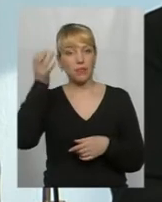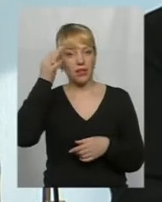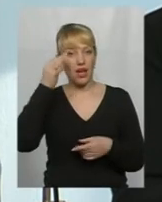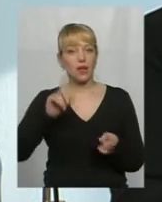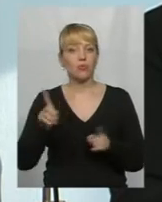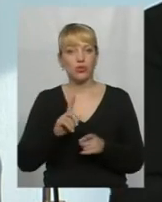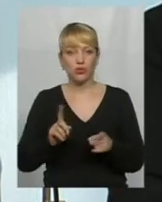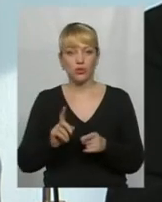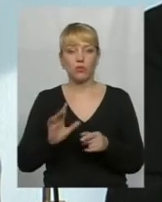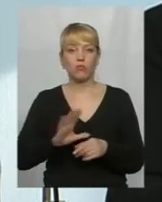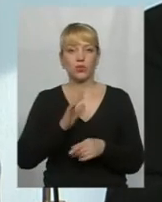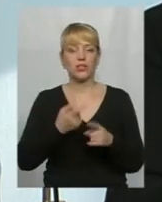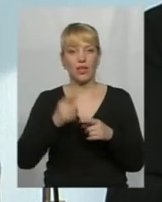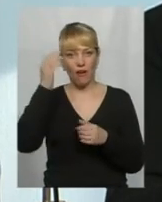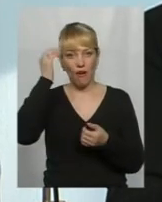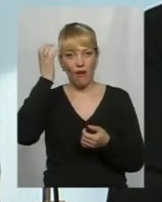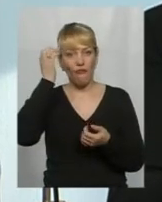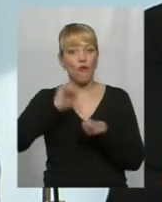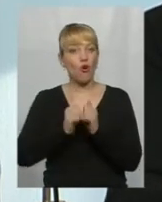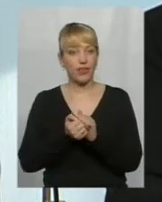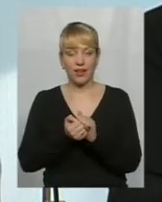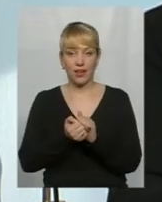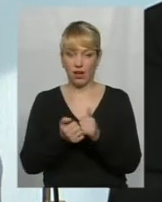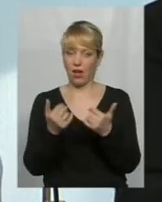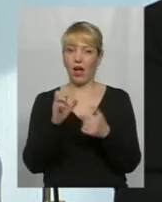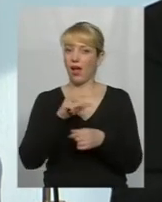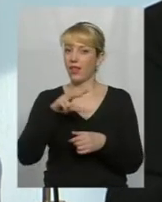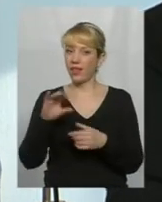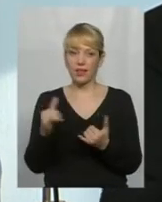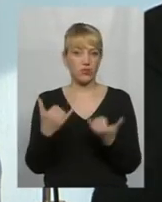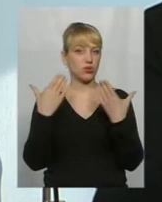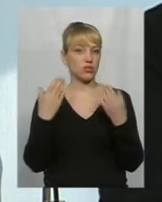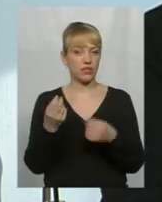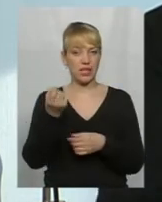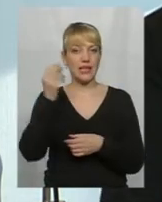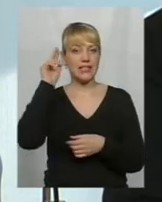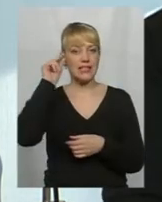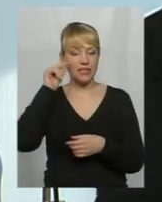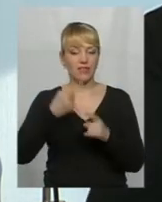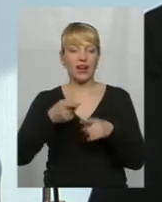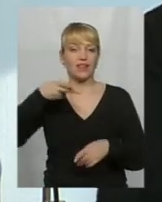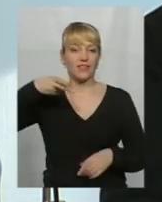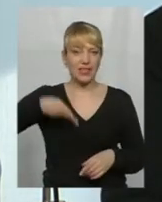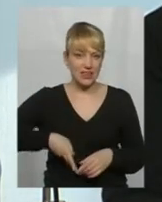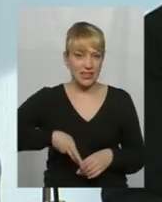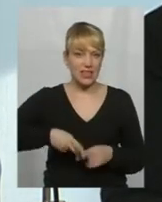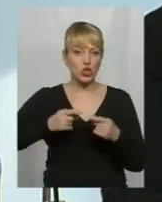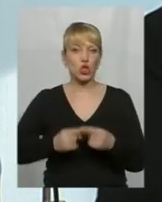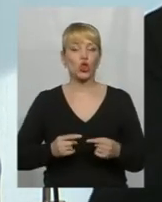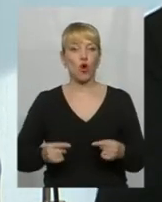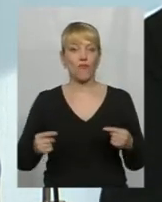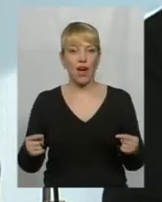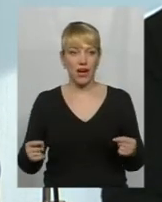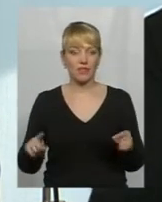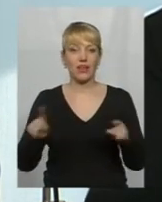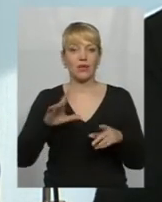що обговорювалося, вугілля. Але на сьогоднішній день виявляється цифра, дві тисячі товарів, які